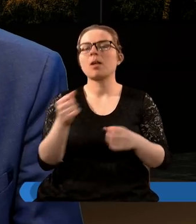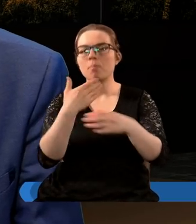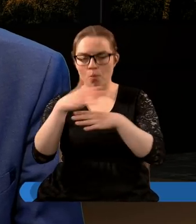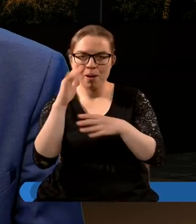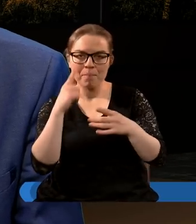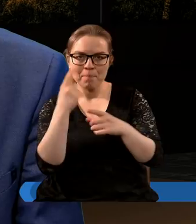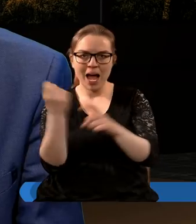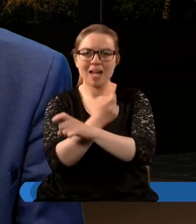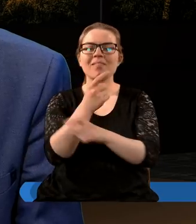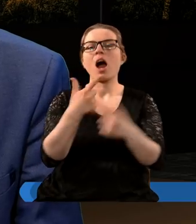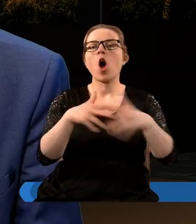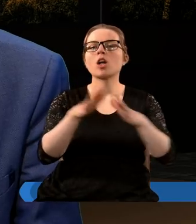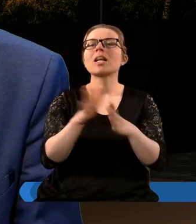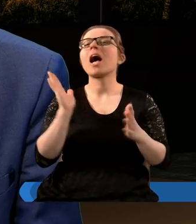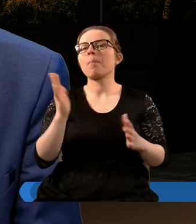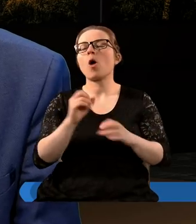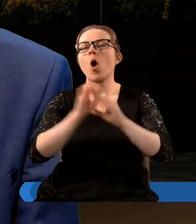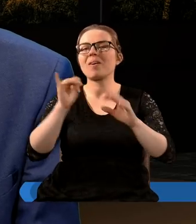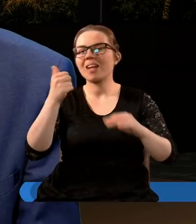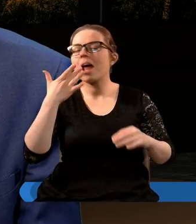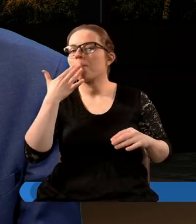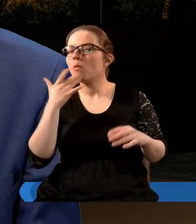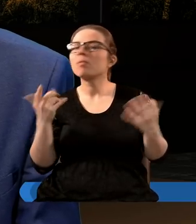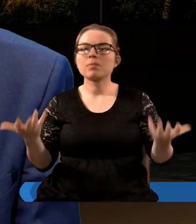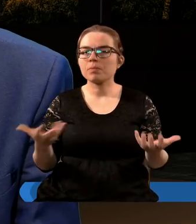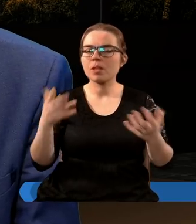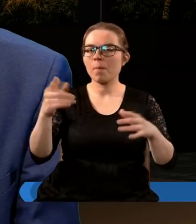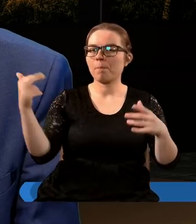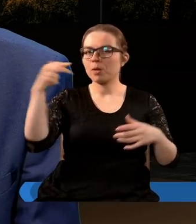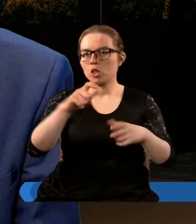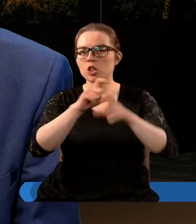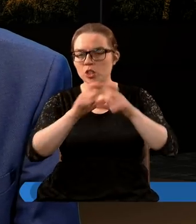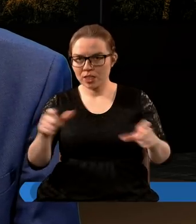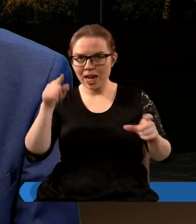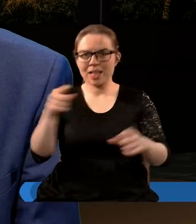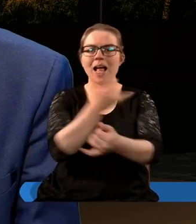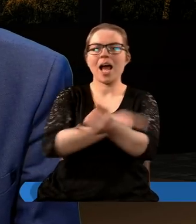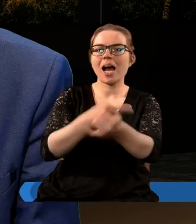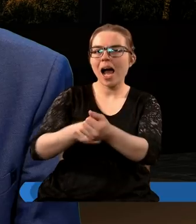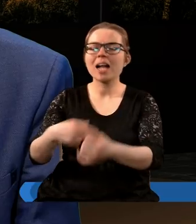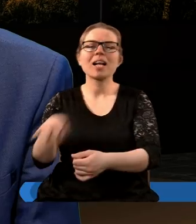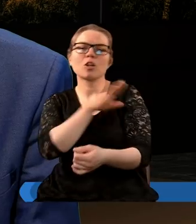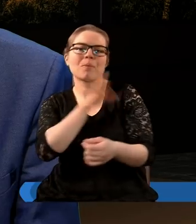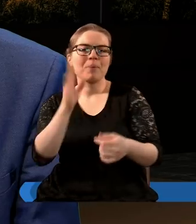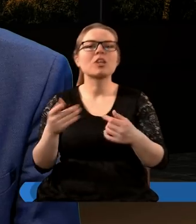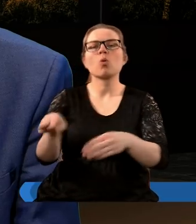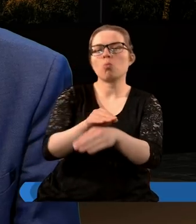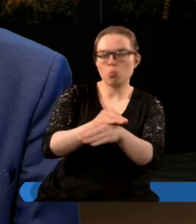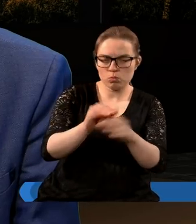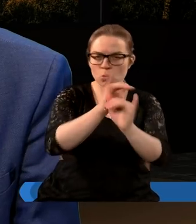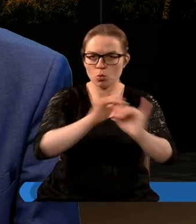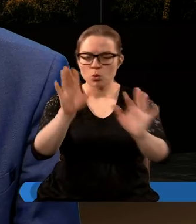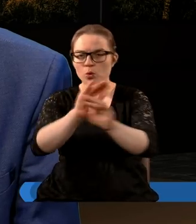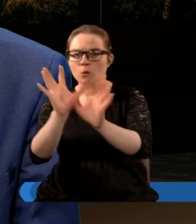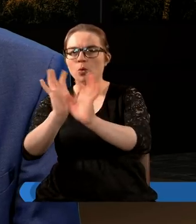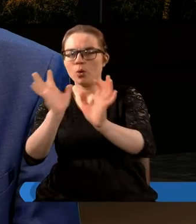państwa kościelnego, ale potem Apokalipsa mówi, że przyjdzie czas, że ta rana śmiertelna była uleczona, czyli coś, co